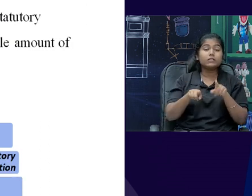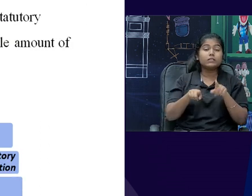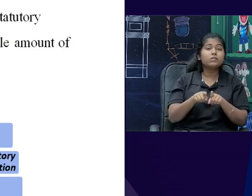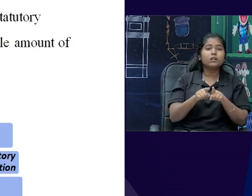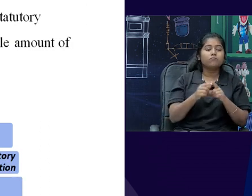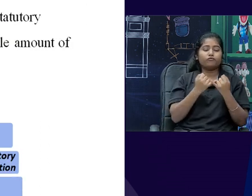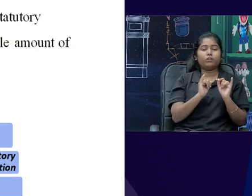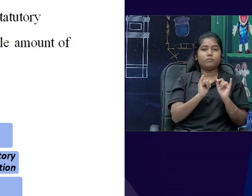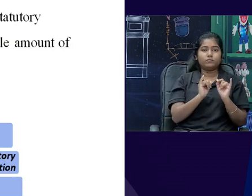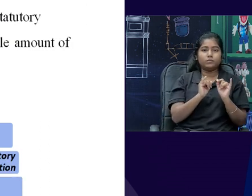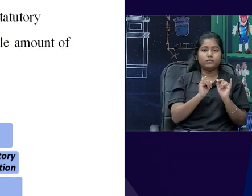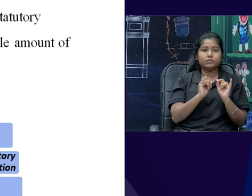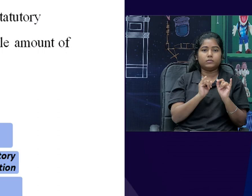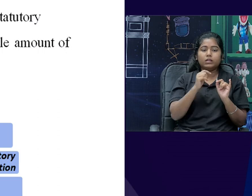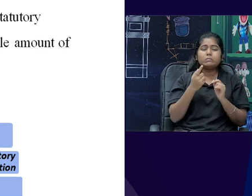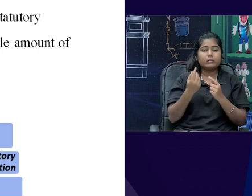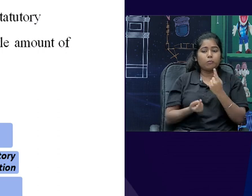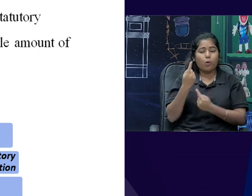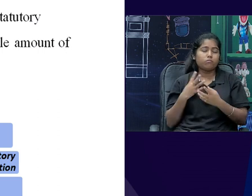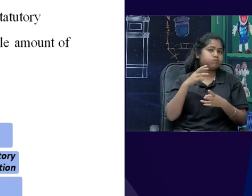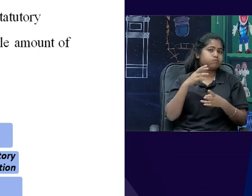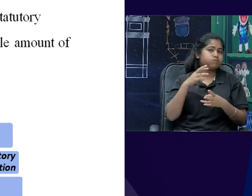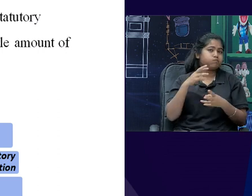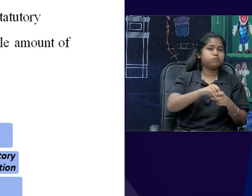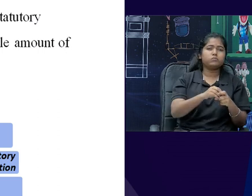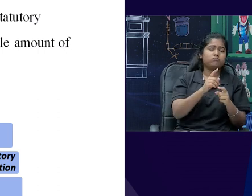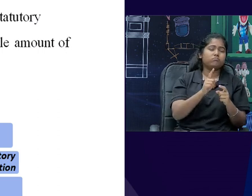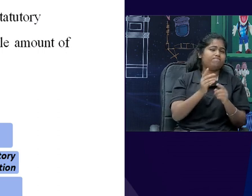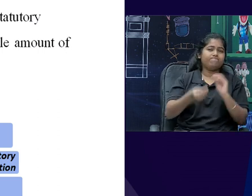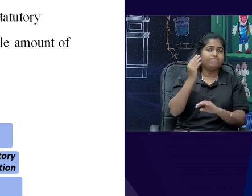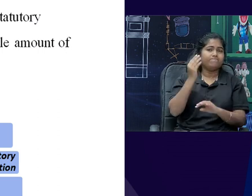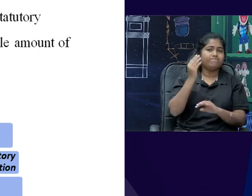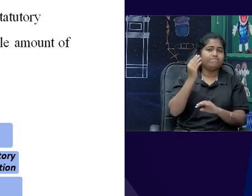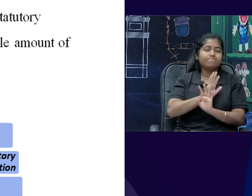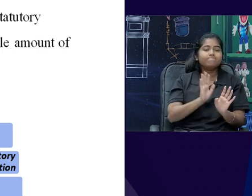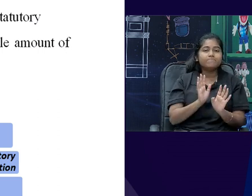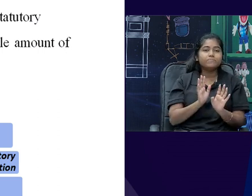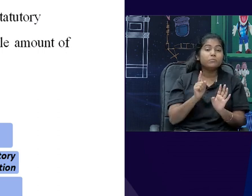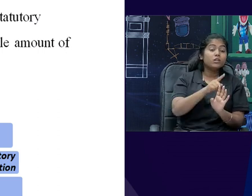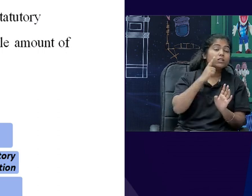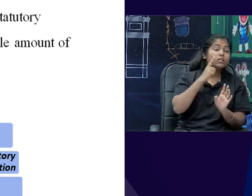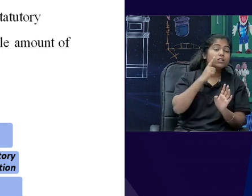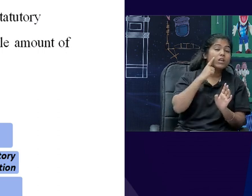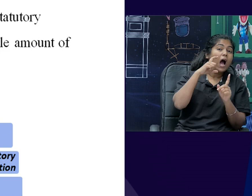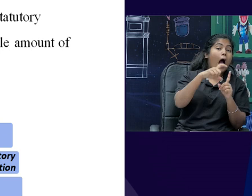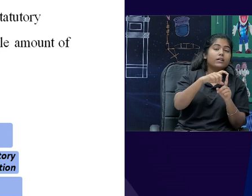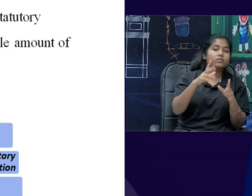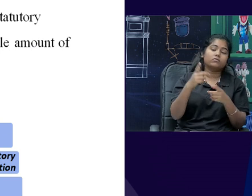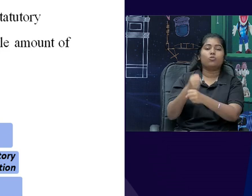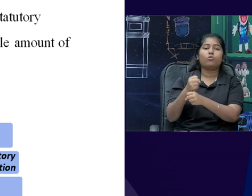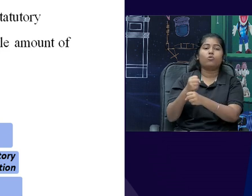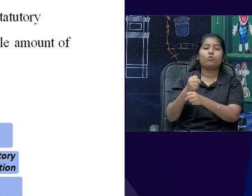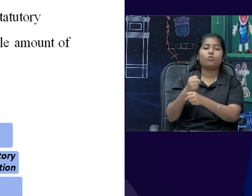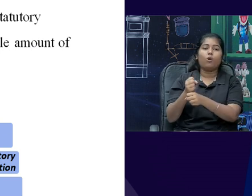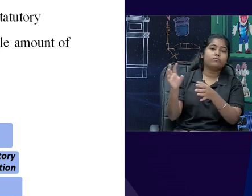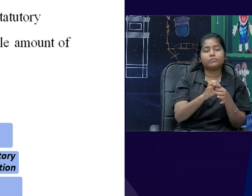उसमें इतनी political interference नहीं है, बट सारा आता है उसका अस्तित्व जो है, वो government से ही form